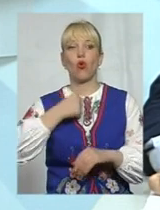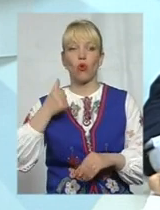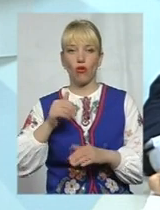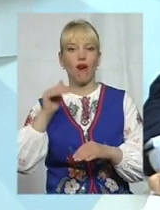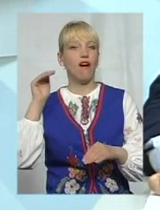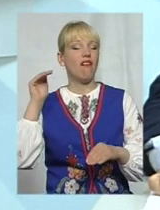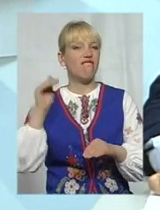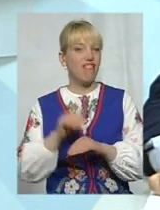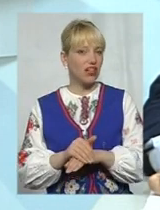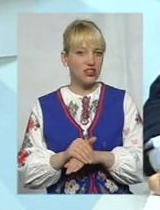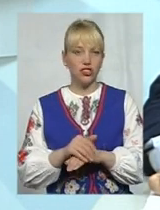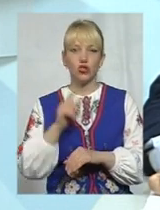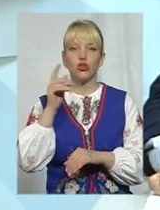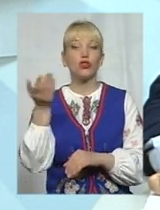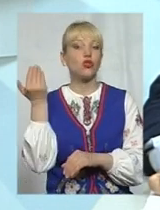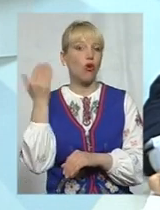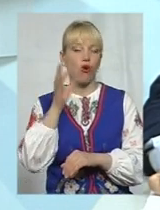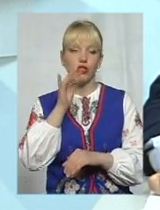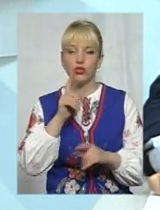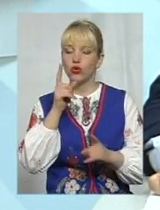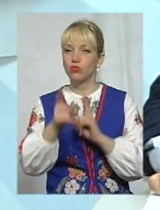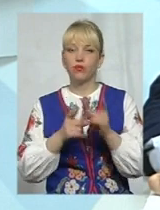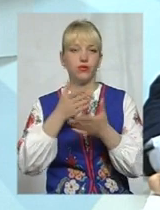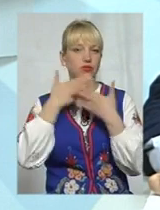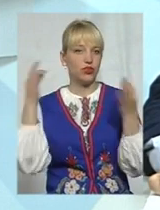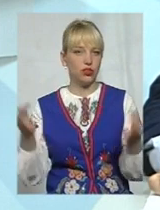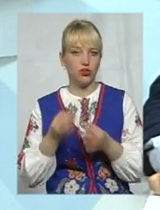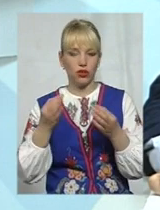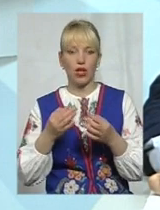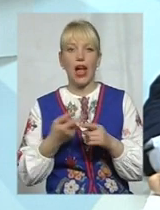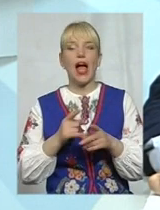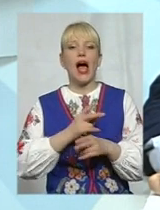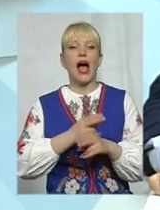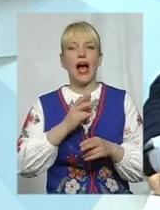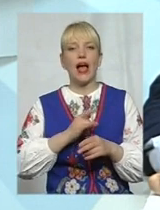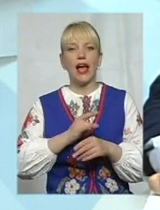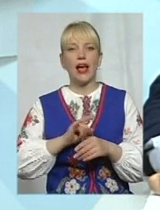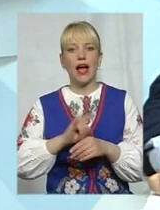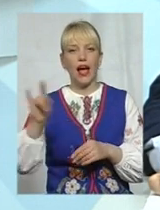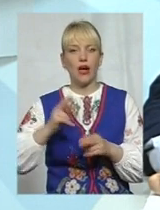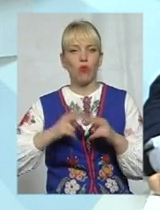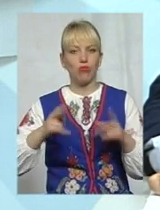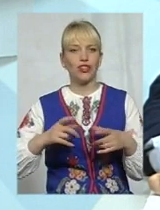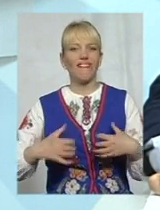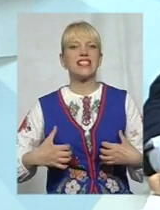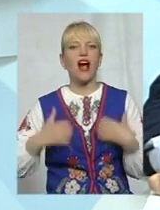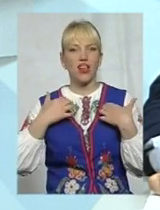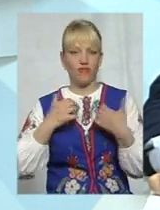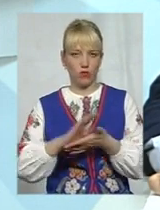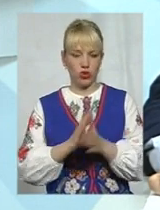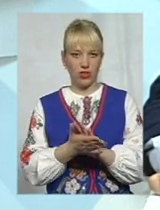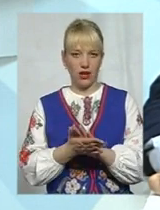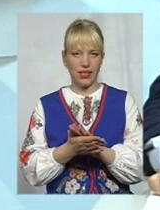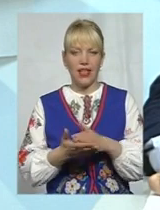фактично з того часу абсолютно нічого не помінялося. Аеропорт знаходиться в жахливому стані. Саме, знаєте, неприємно те, що